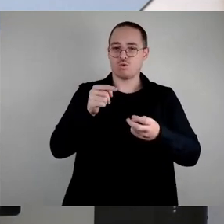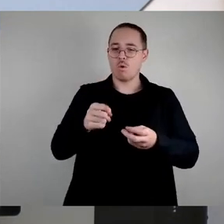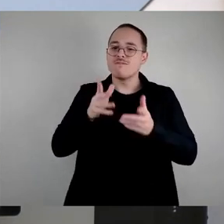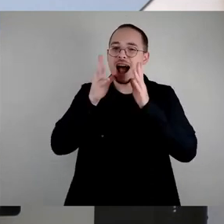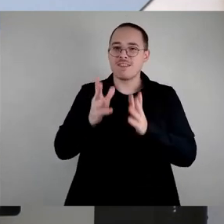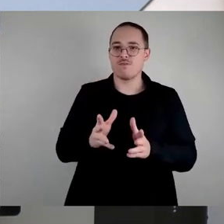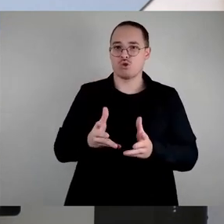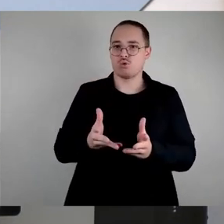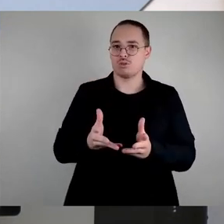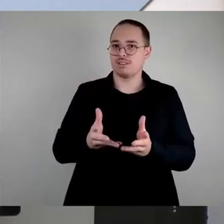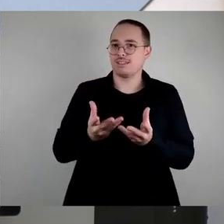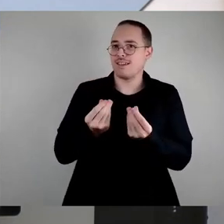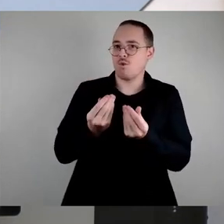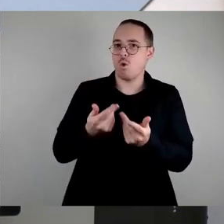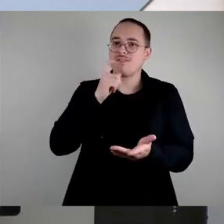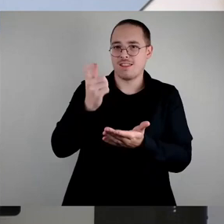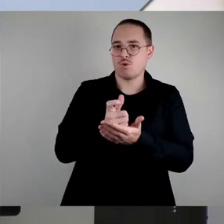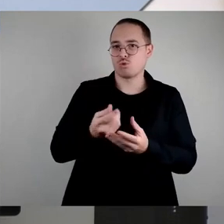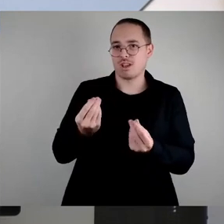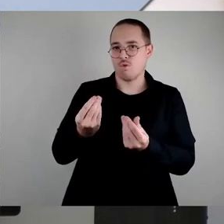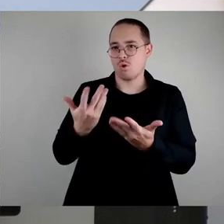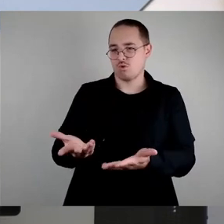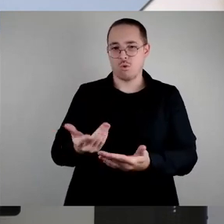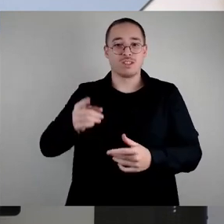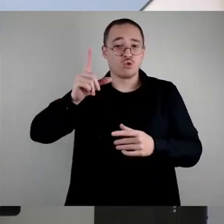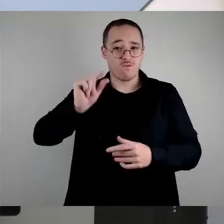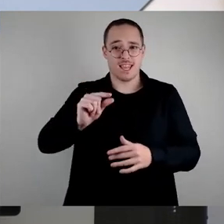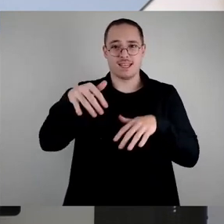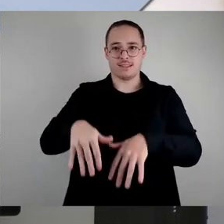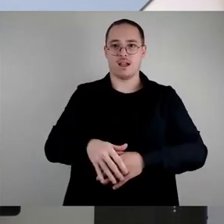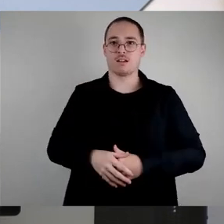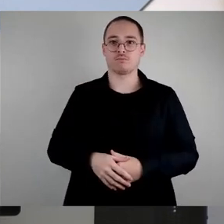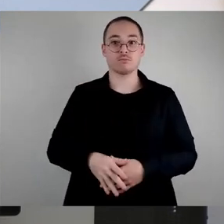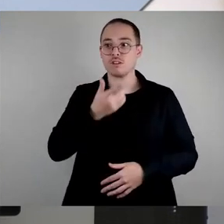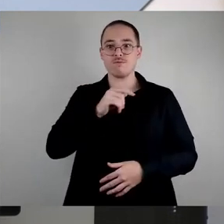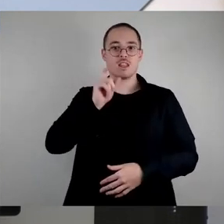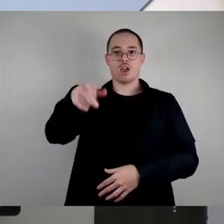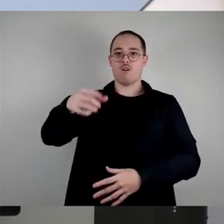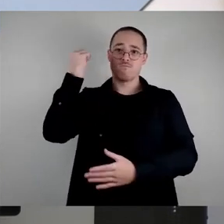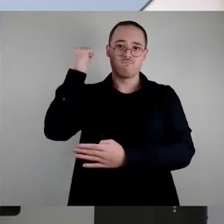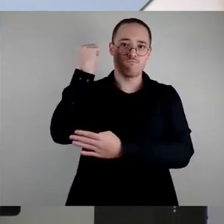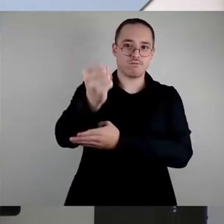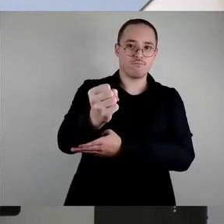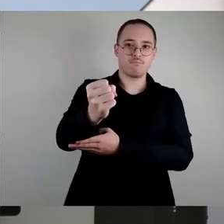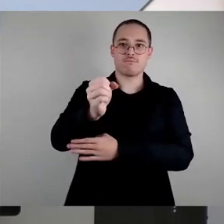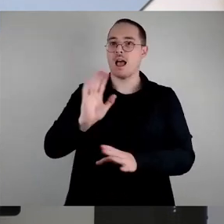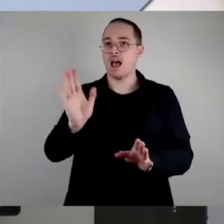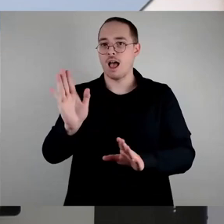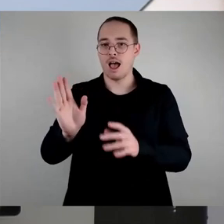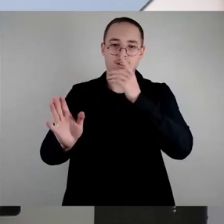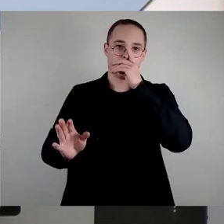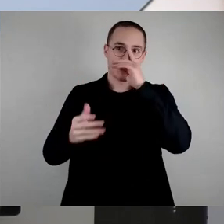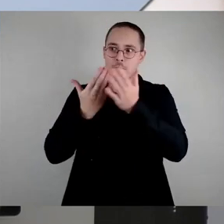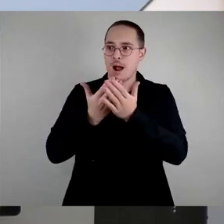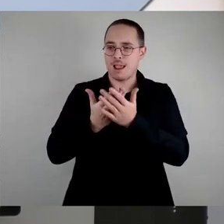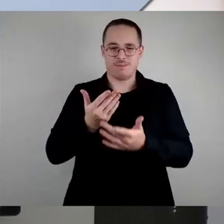zu nahe treten will. Aber was ist das für eine Dummheit, seinen eigenen Müll fallen zu lassen im öffentlichen